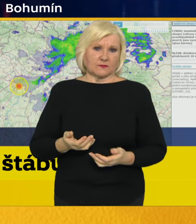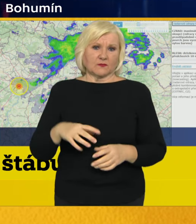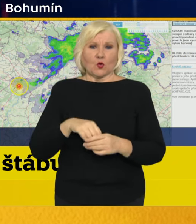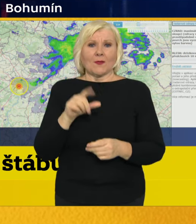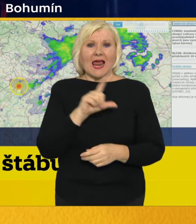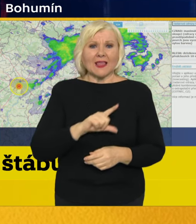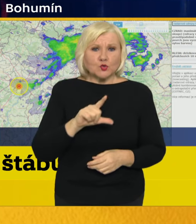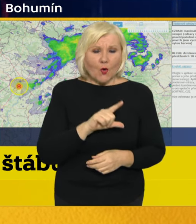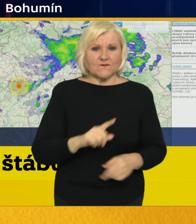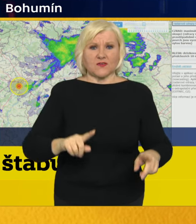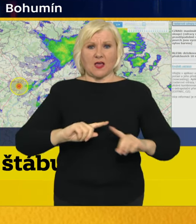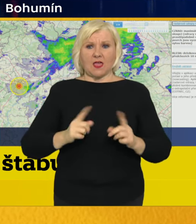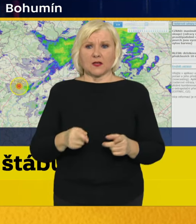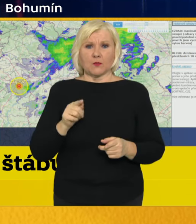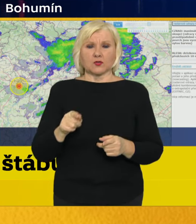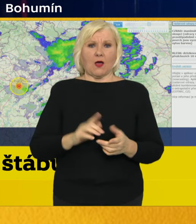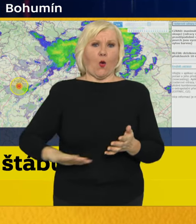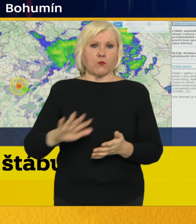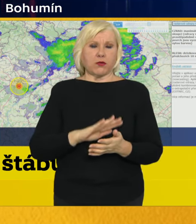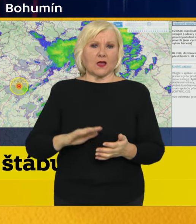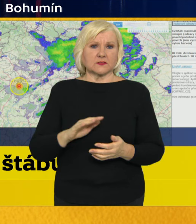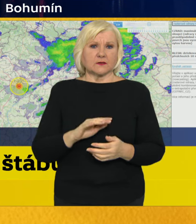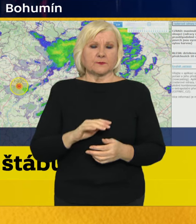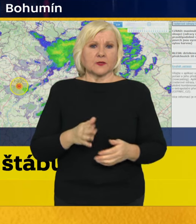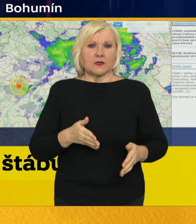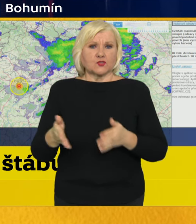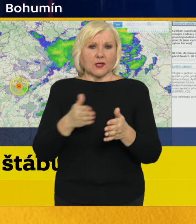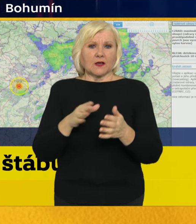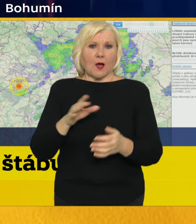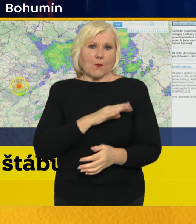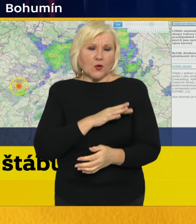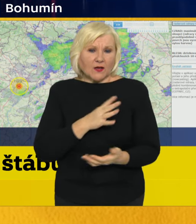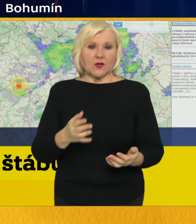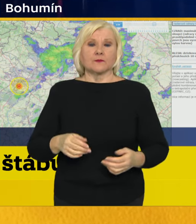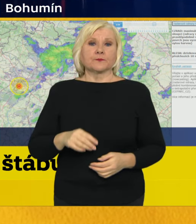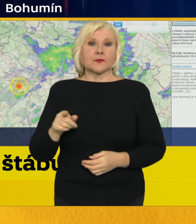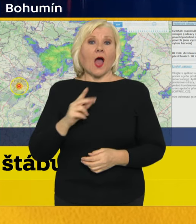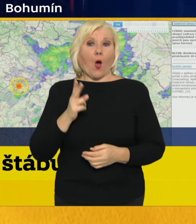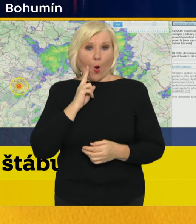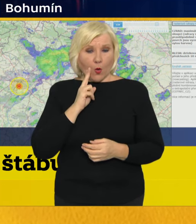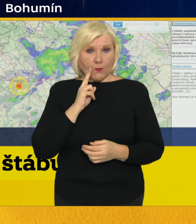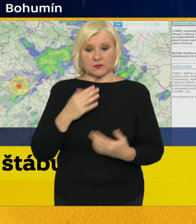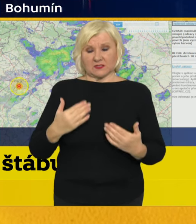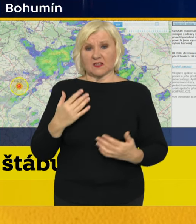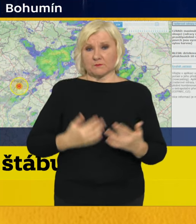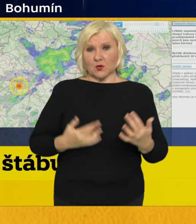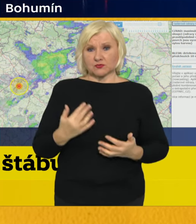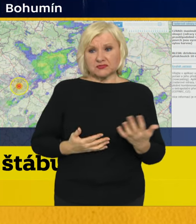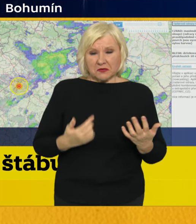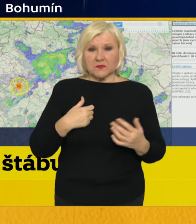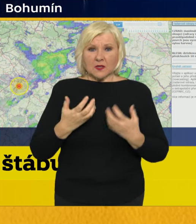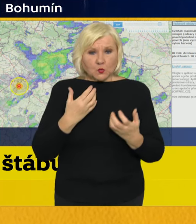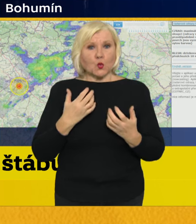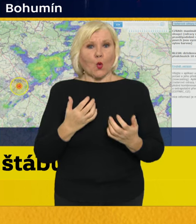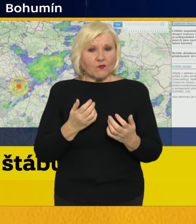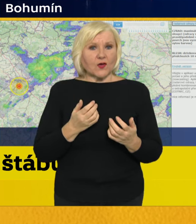nebo těch této oblasti právě na toku Střední Moravy. Olomouc dopočítáváme, pevně doufáme,